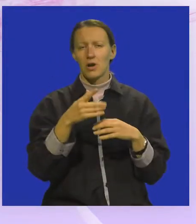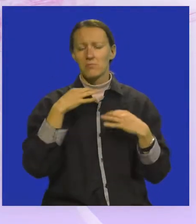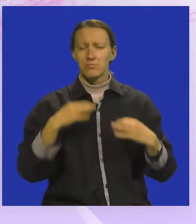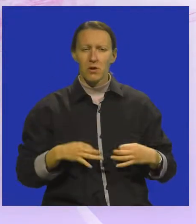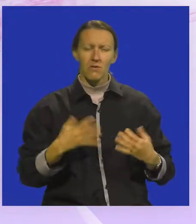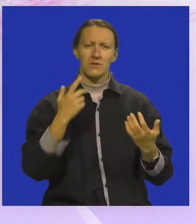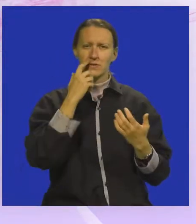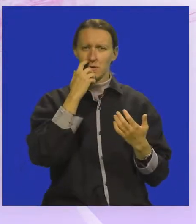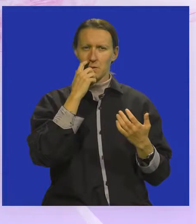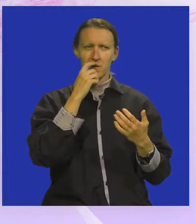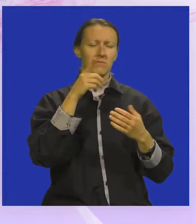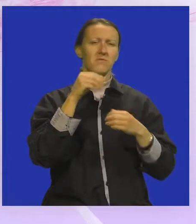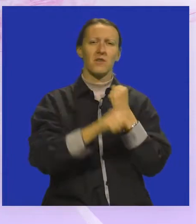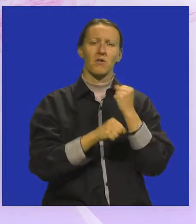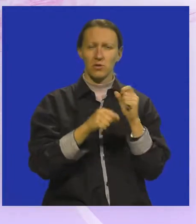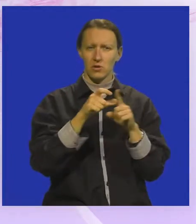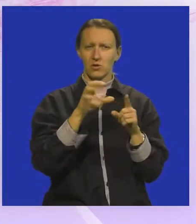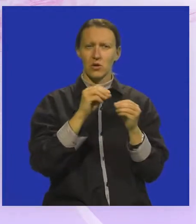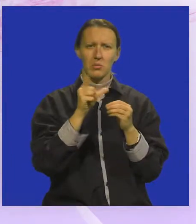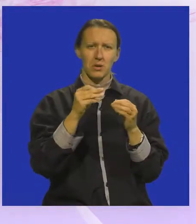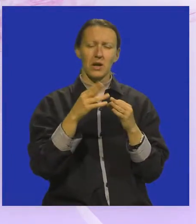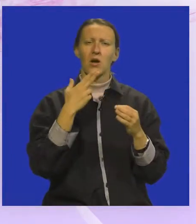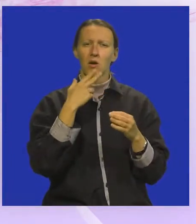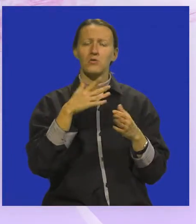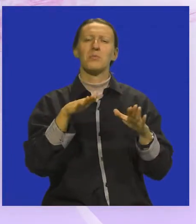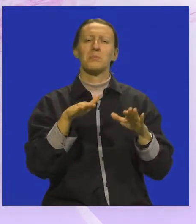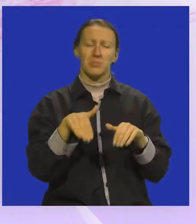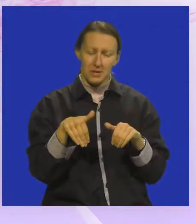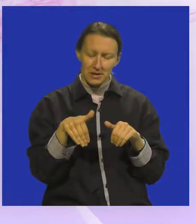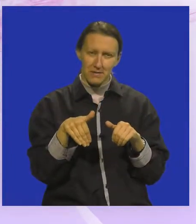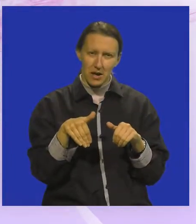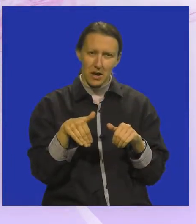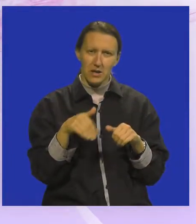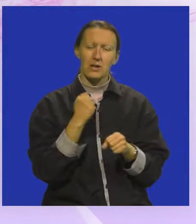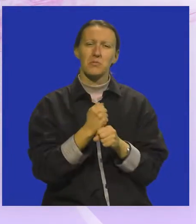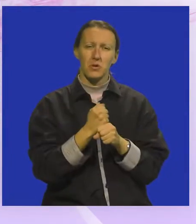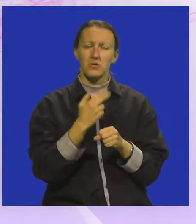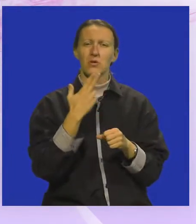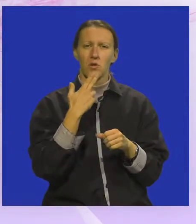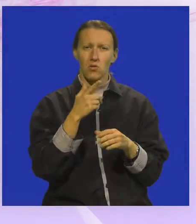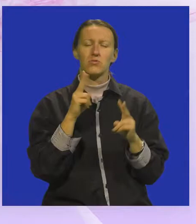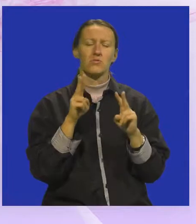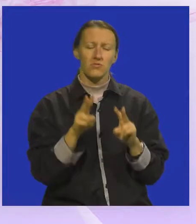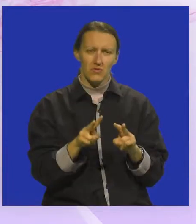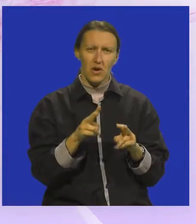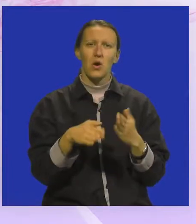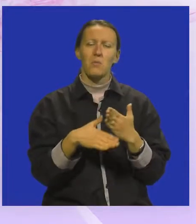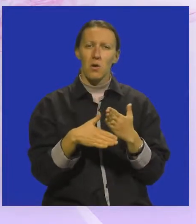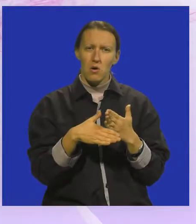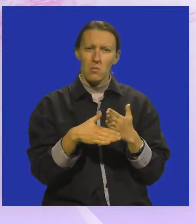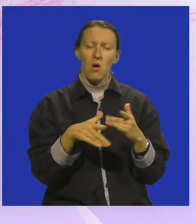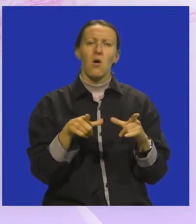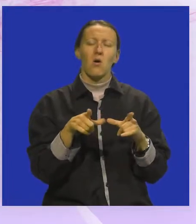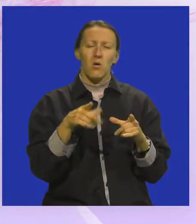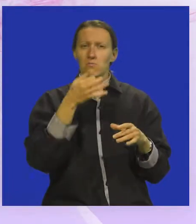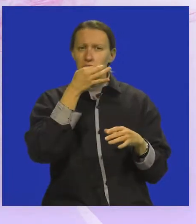profesoricama, sve učilište Jurija Dobrile koje su se prihvatile posla i koje su nam zaista pomogle u